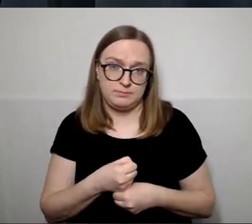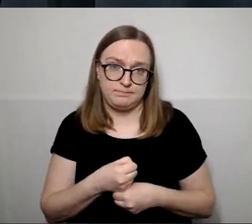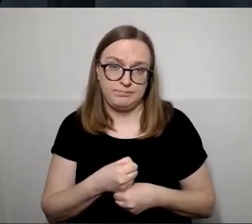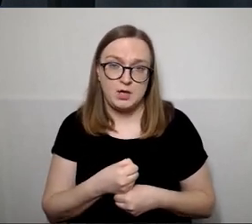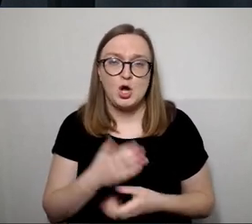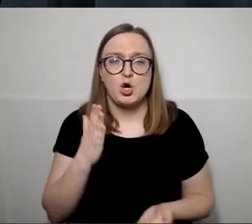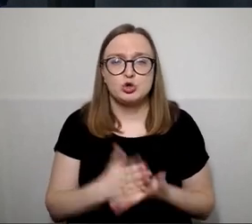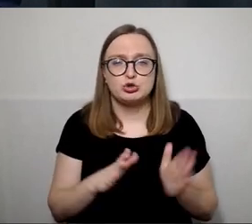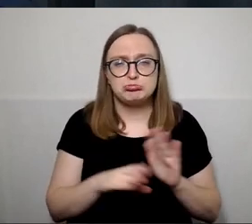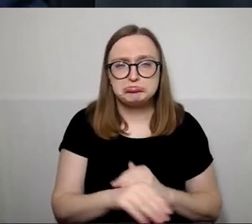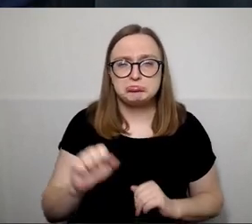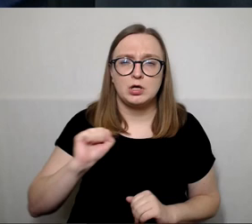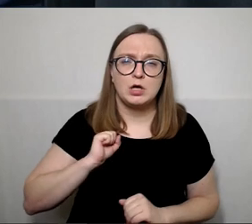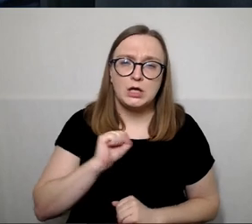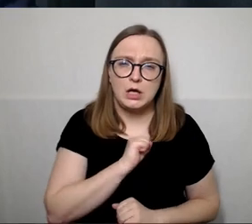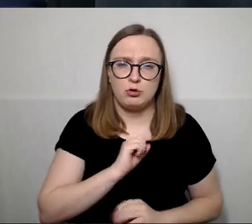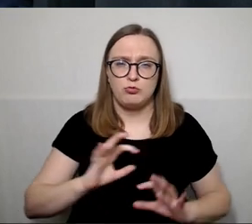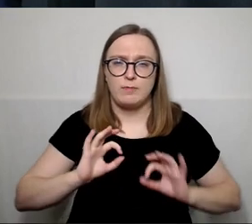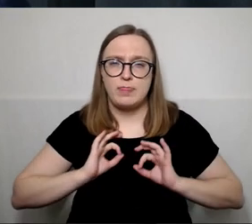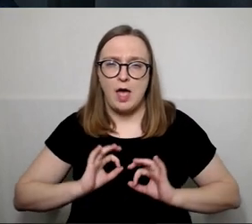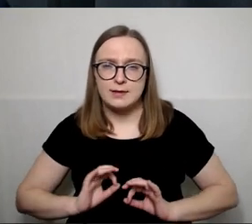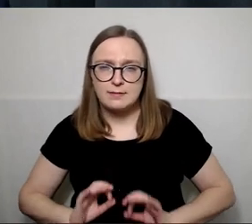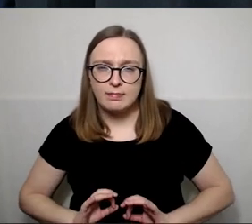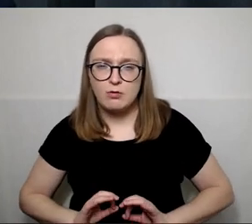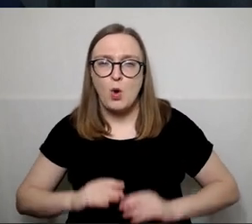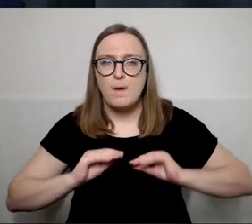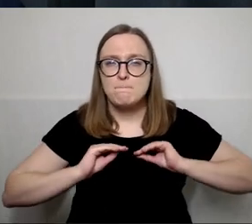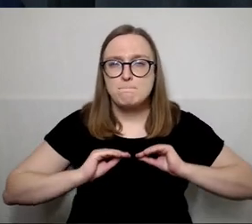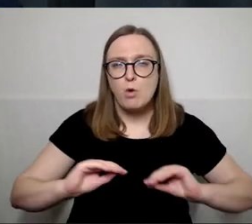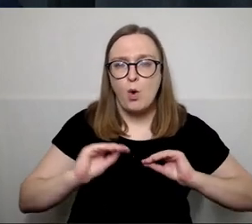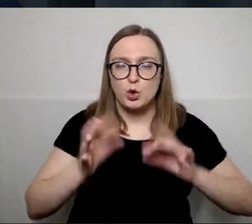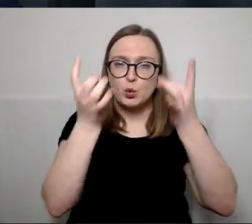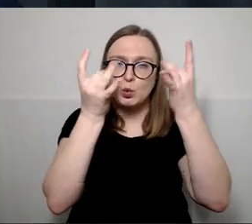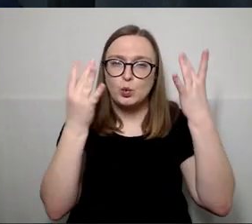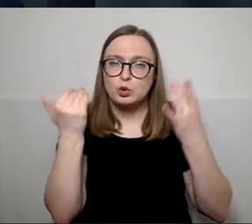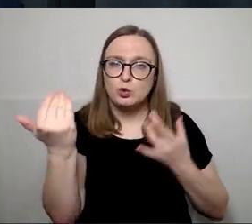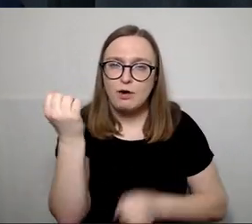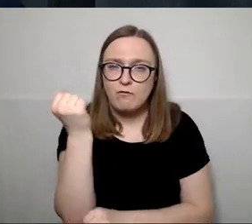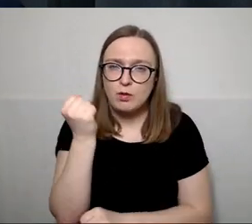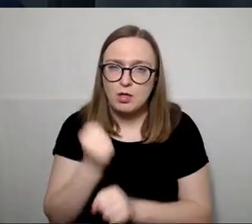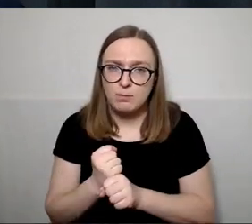gydytojų, teisininkų, mokytojų, kultūros darbuotojų,